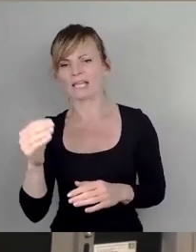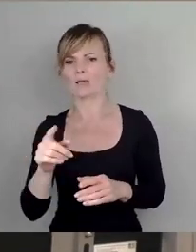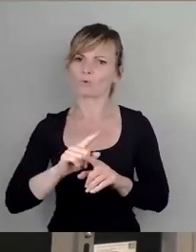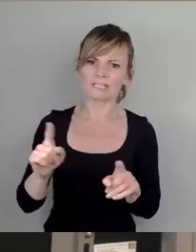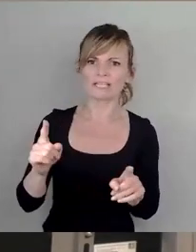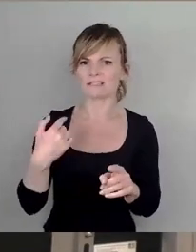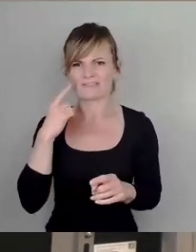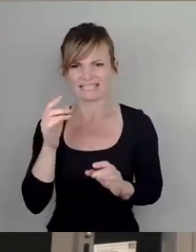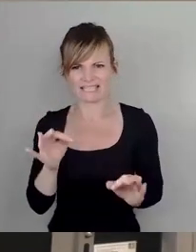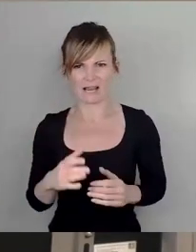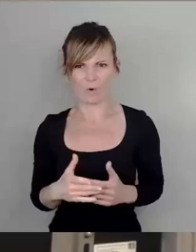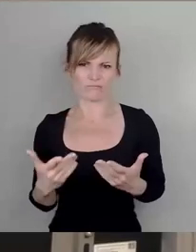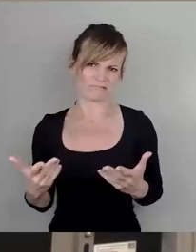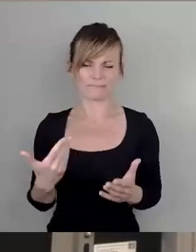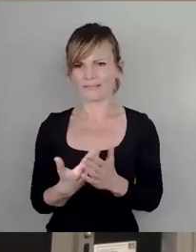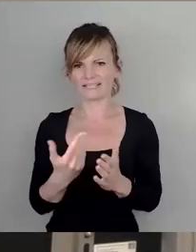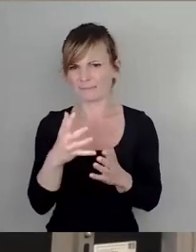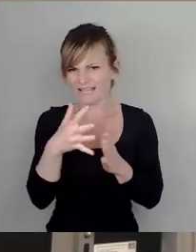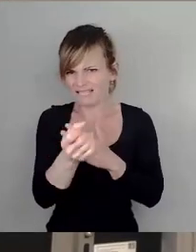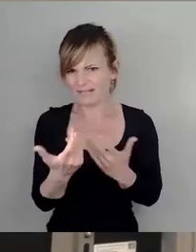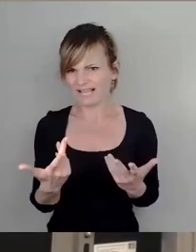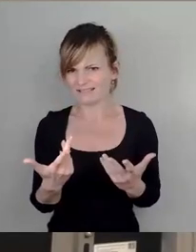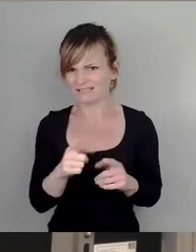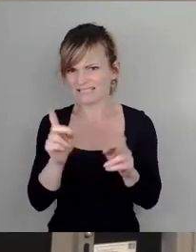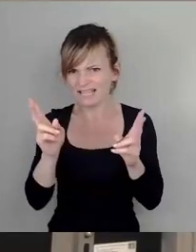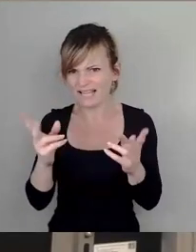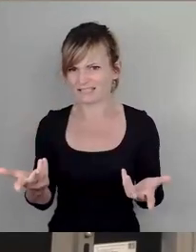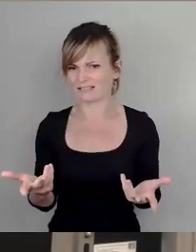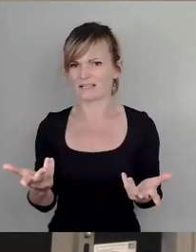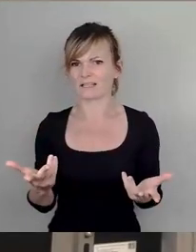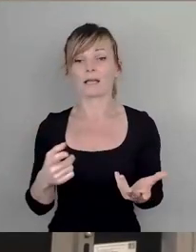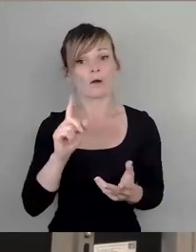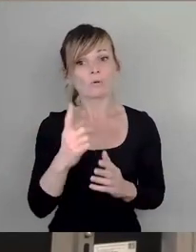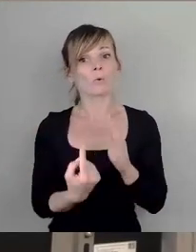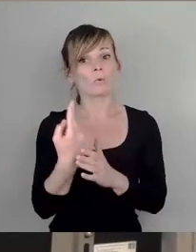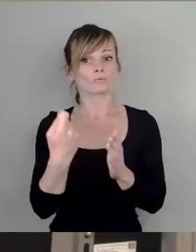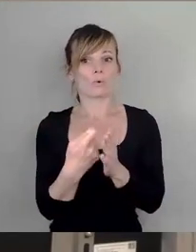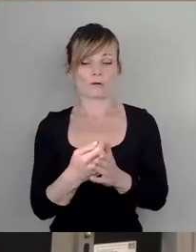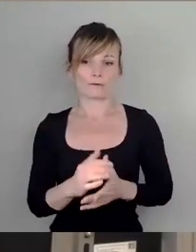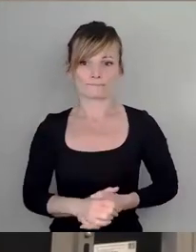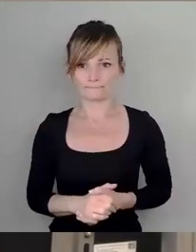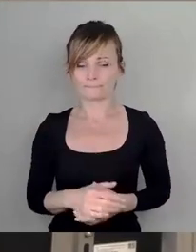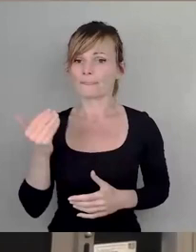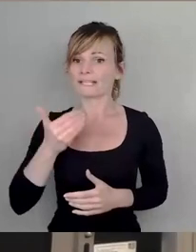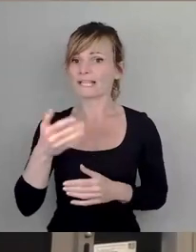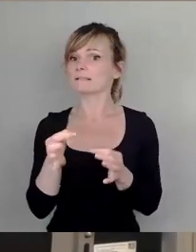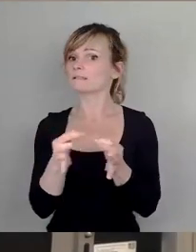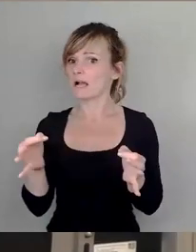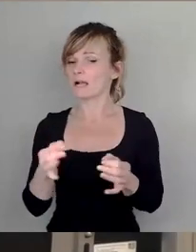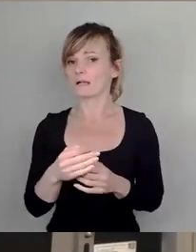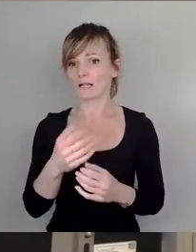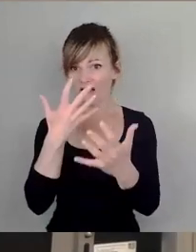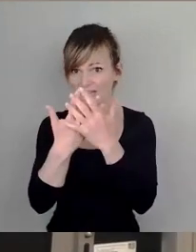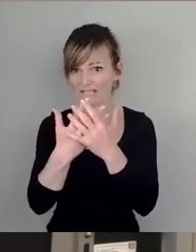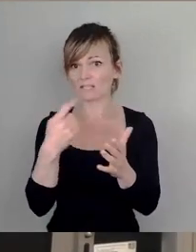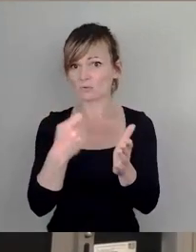sozusagen intransparent, es ist ungerecht und vor allen Dingen ist es teuer. Jeder Tag im Gefängnis kostet Pi